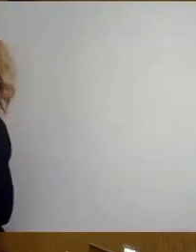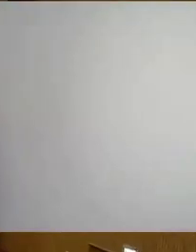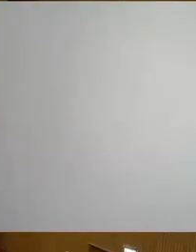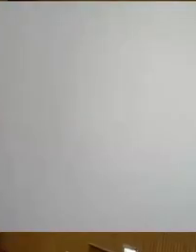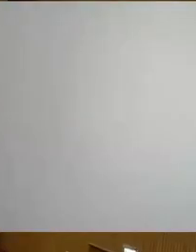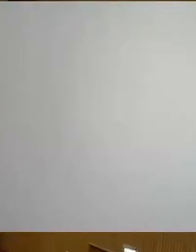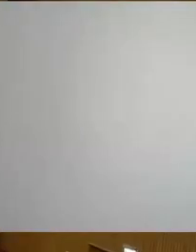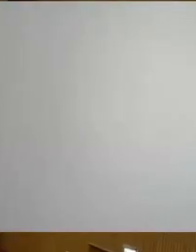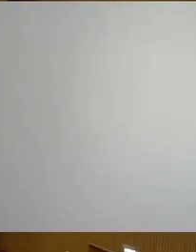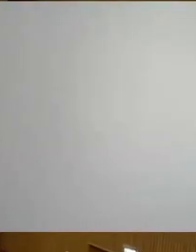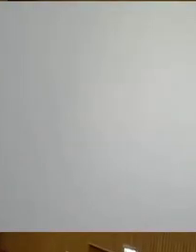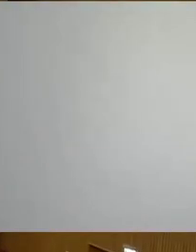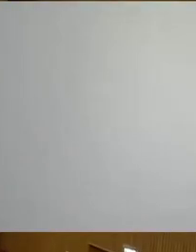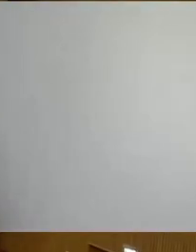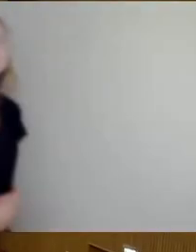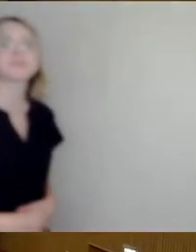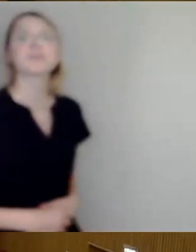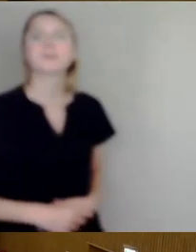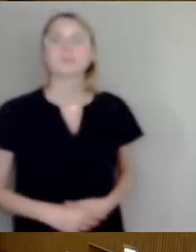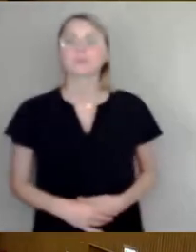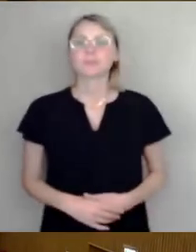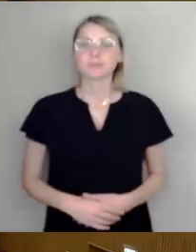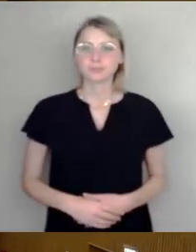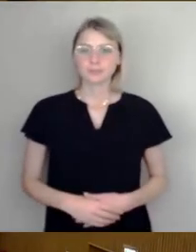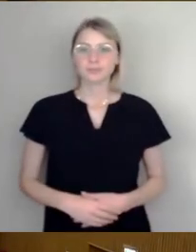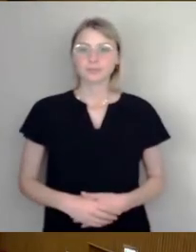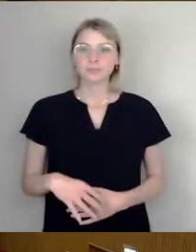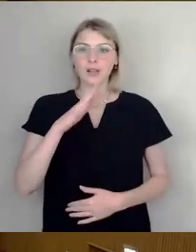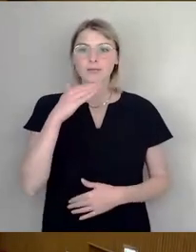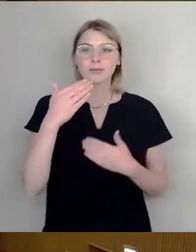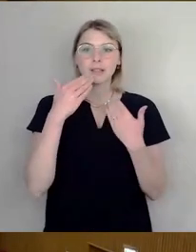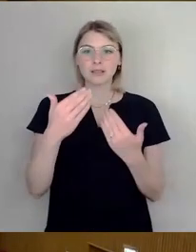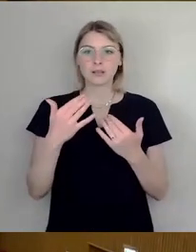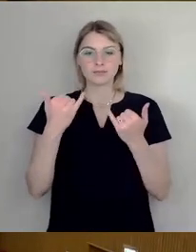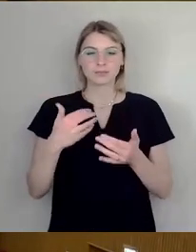Vielen Dank. Jetzt machen wir weiter. AfD-Fraktion, Harald Gilke, bitte.